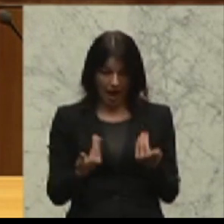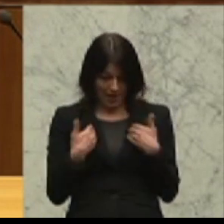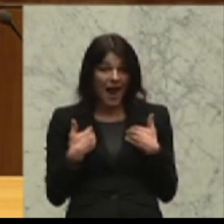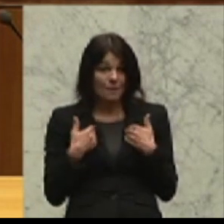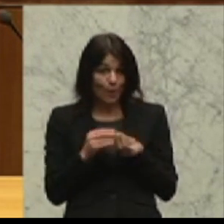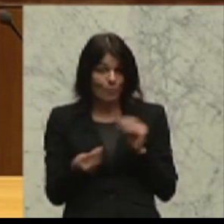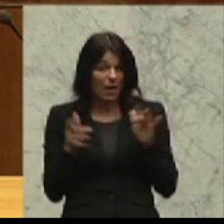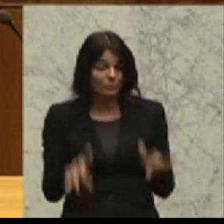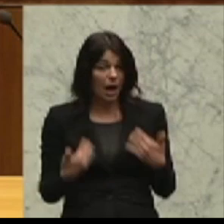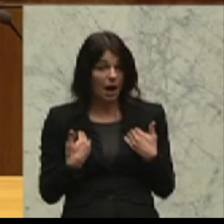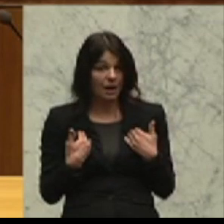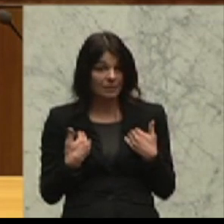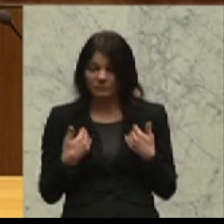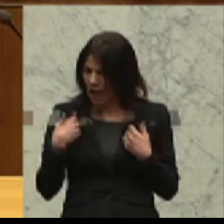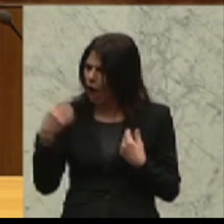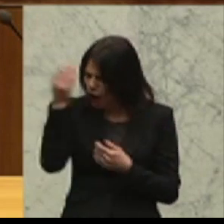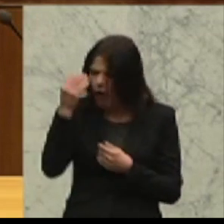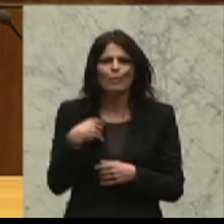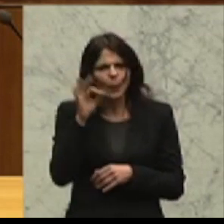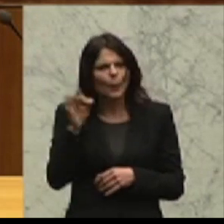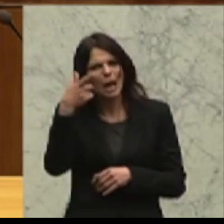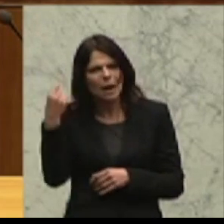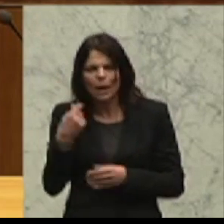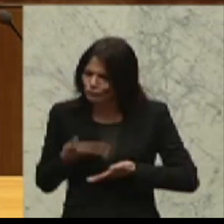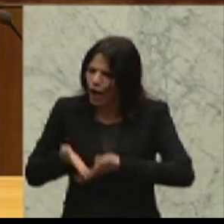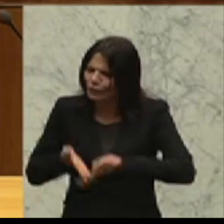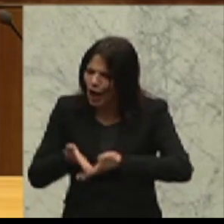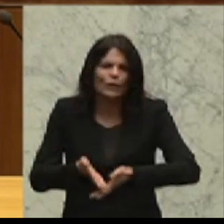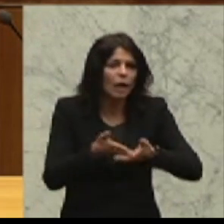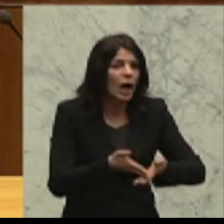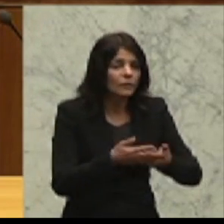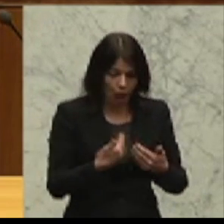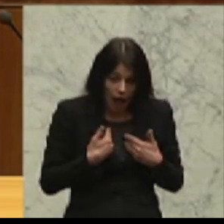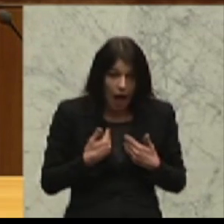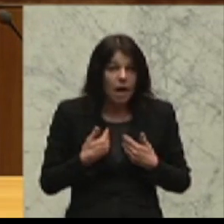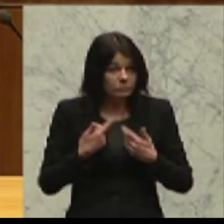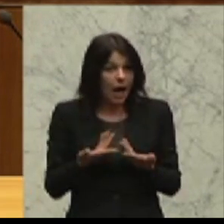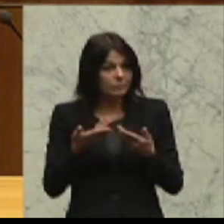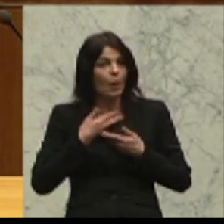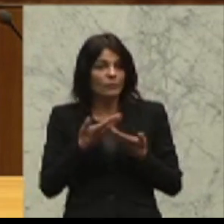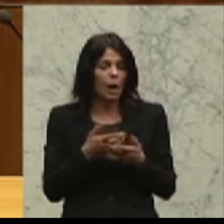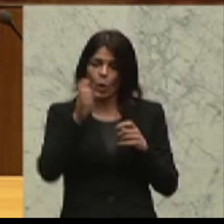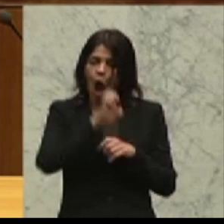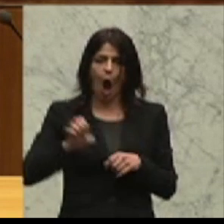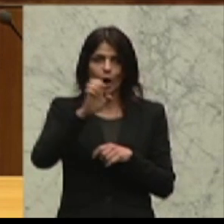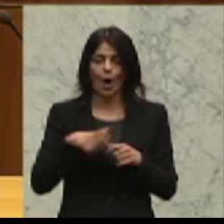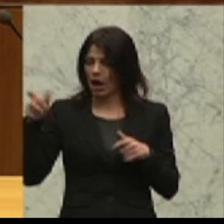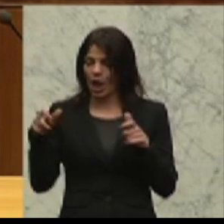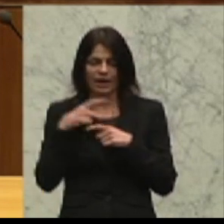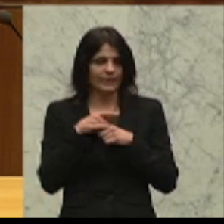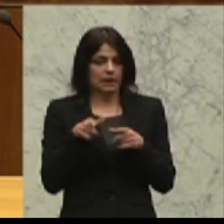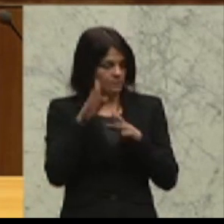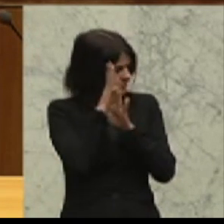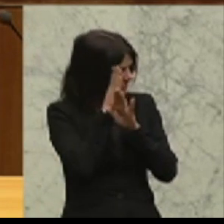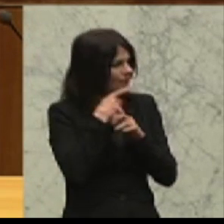zu zahlen haben für diese vermeintliche Gutmenschlichkeit und rund um uns in Europa die Leute eigentlich die Augen zumachen, zu uns weiterschicken, weil sie